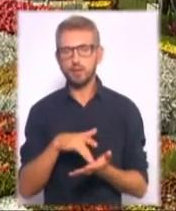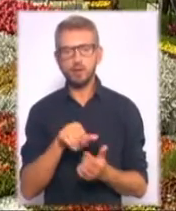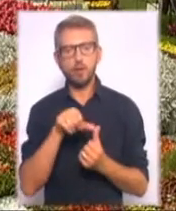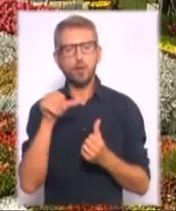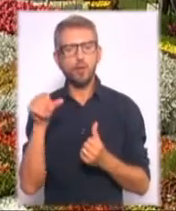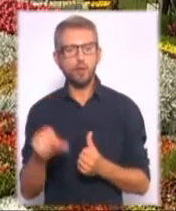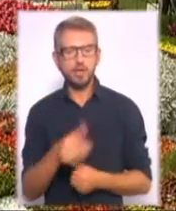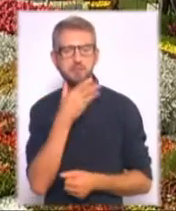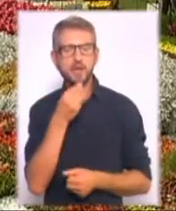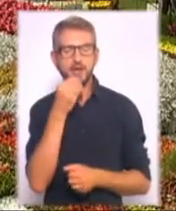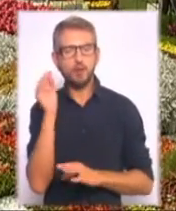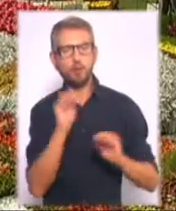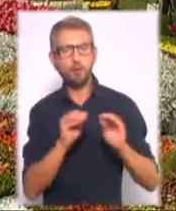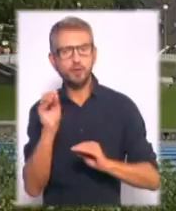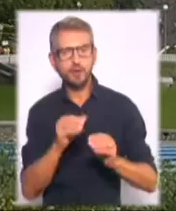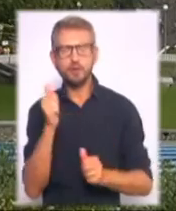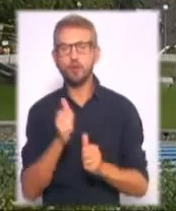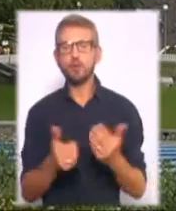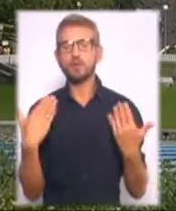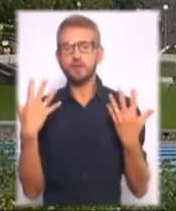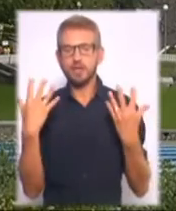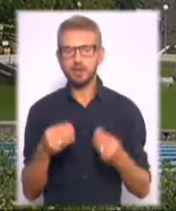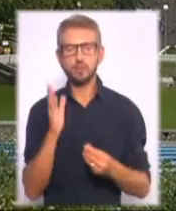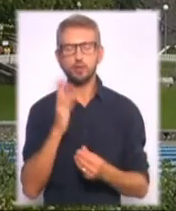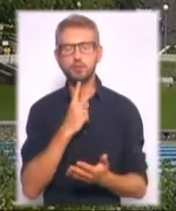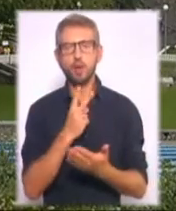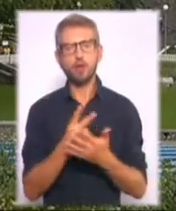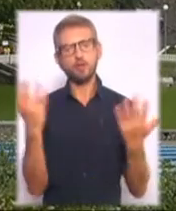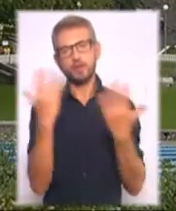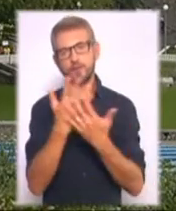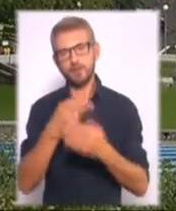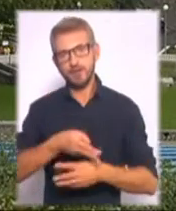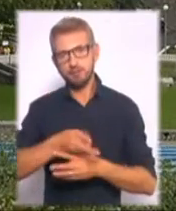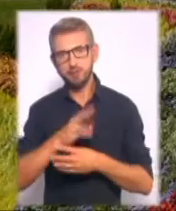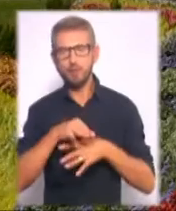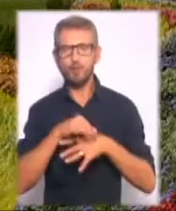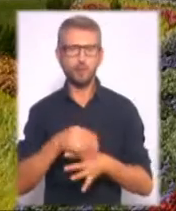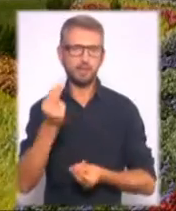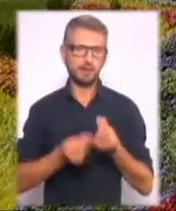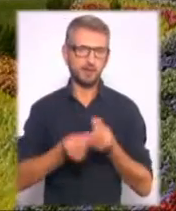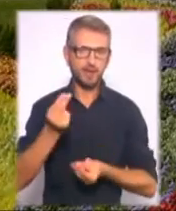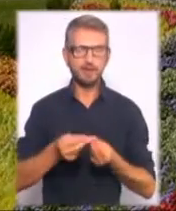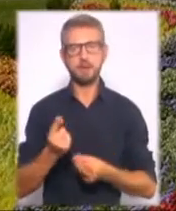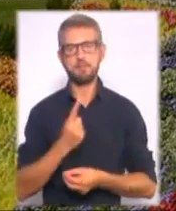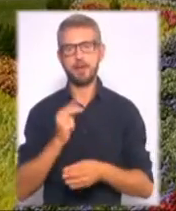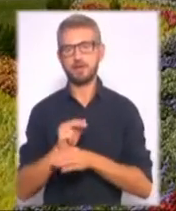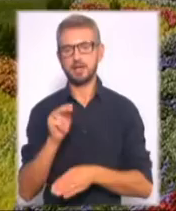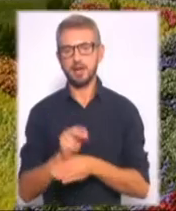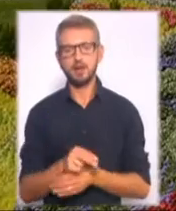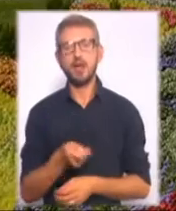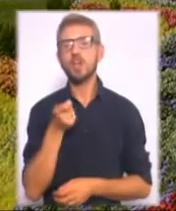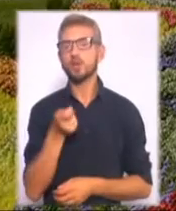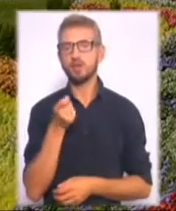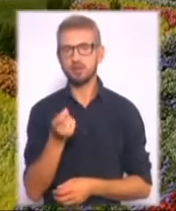невимовної краси композицій, що вихідних на співочному будуть показувати фільми, приводити квести та майстер-класи. Квитки за уже традиційною